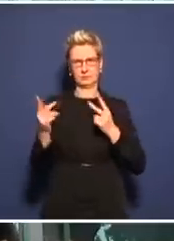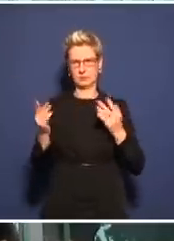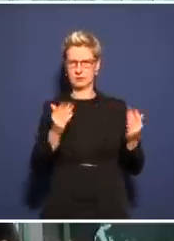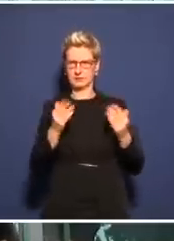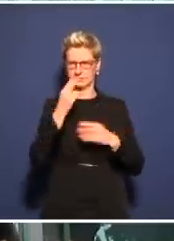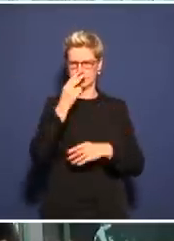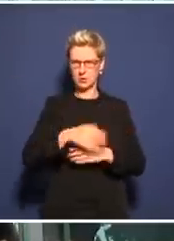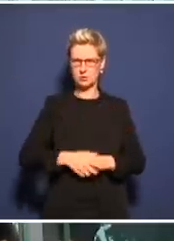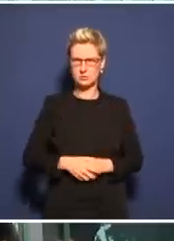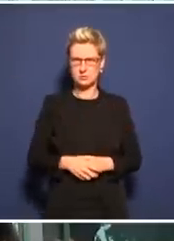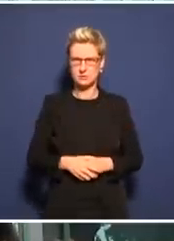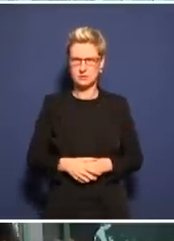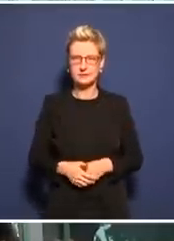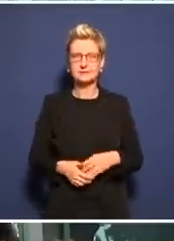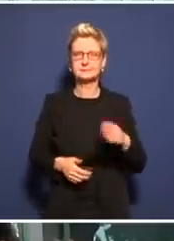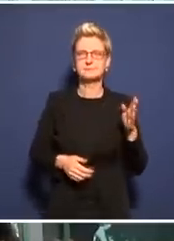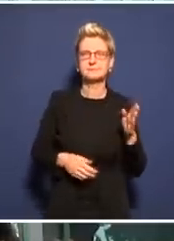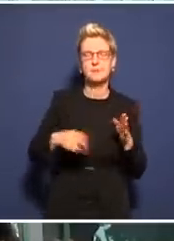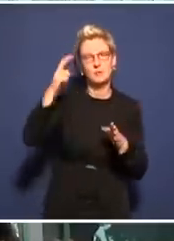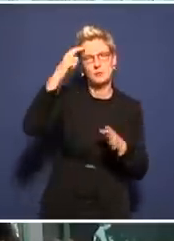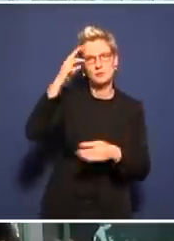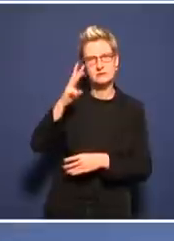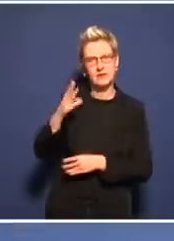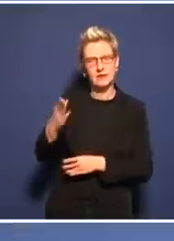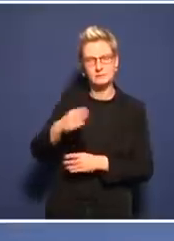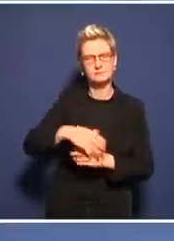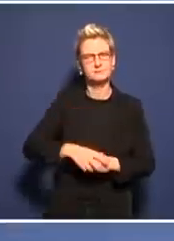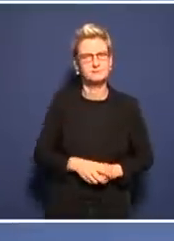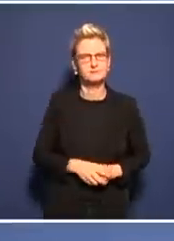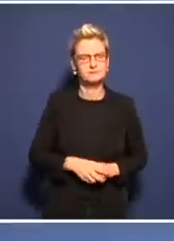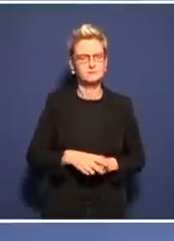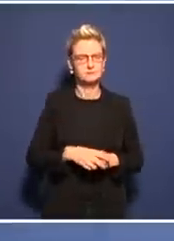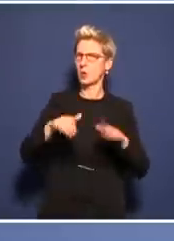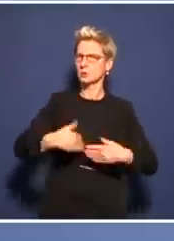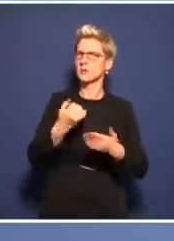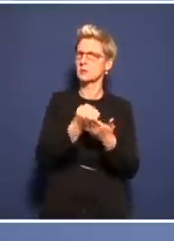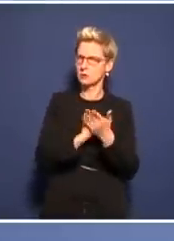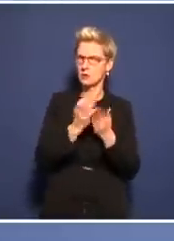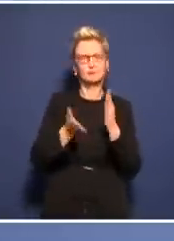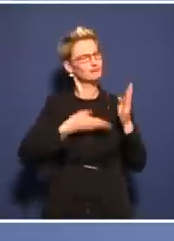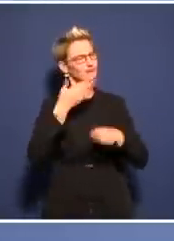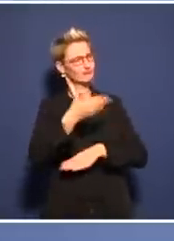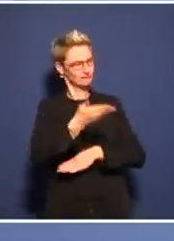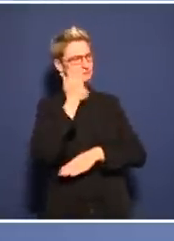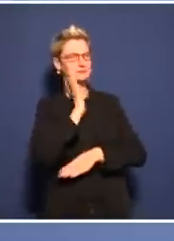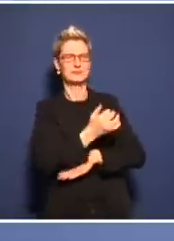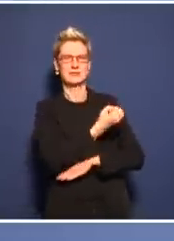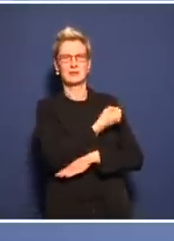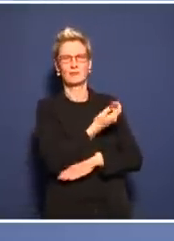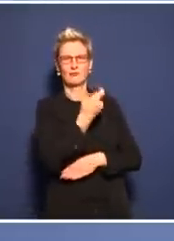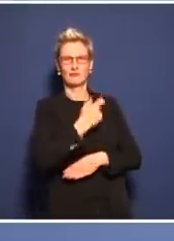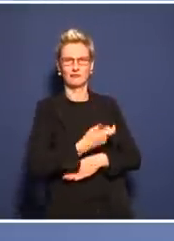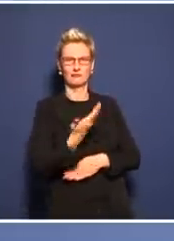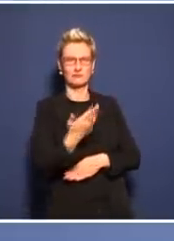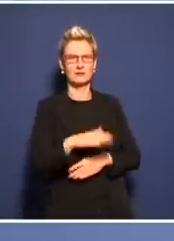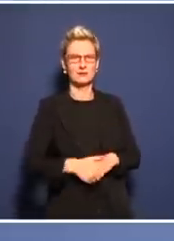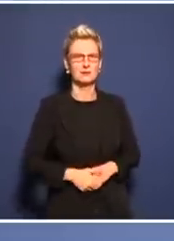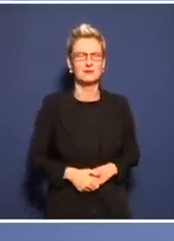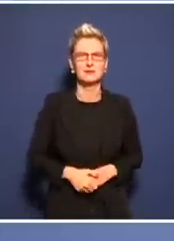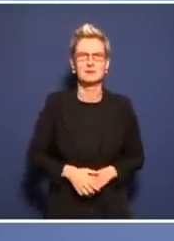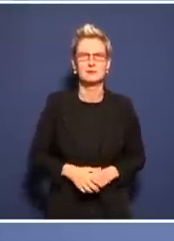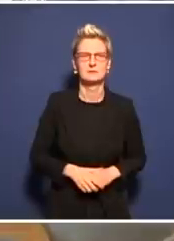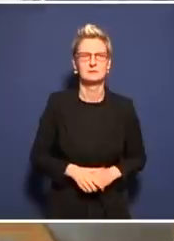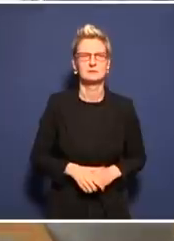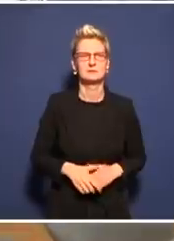Ja, wahrscheinlich steht das schon bei Tolstoi und Dostoyevsky. Entschuldigen Sie meinen Geigenhormor. Das ist eine Frage, Kollege. Herr Mohamed, Berliner Kriminalität,